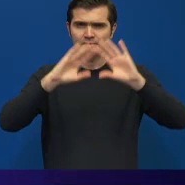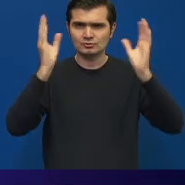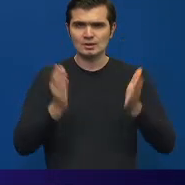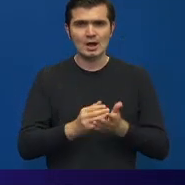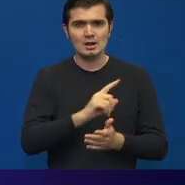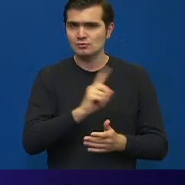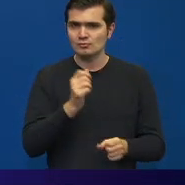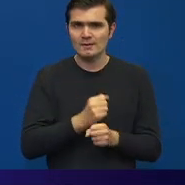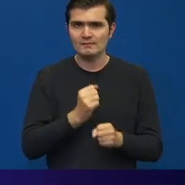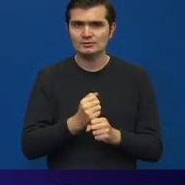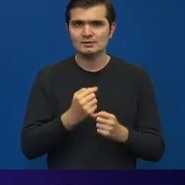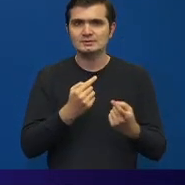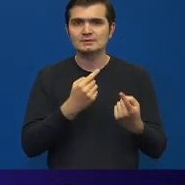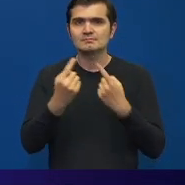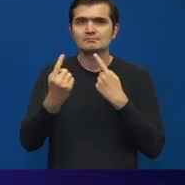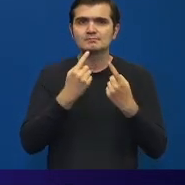exista negocieri.